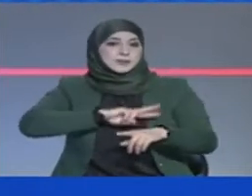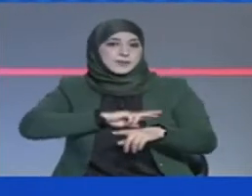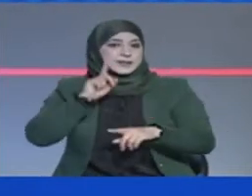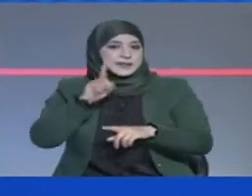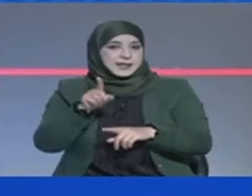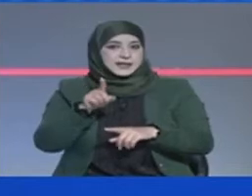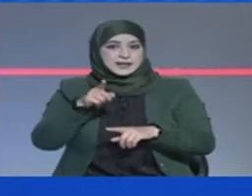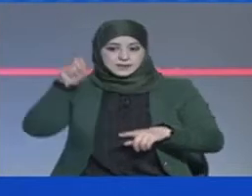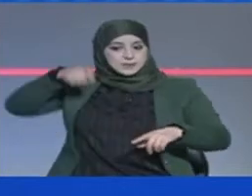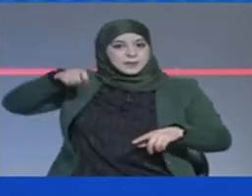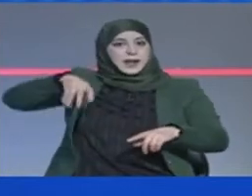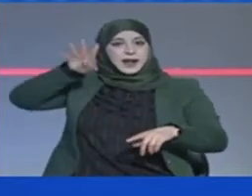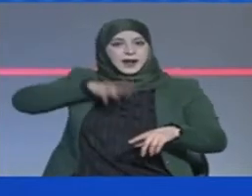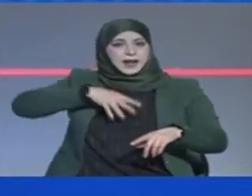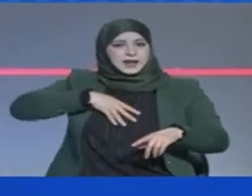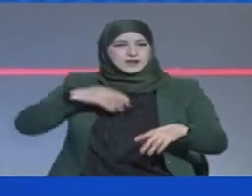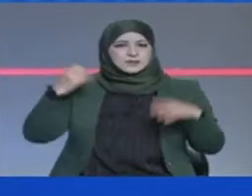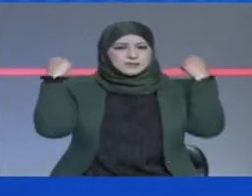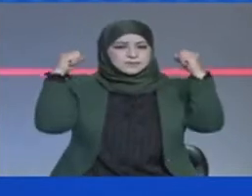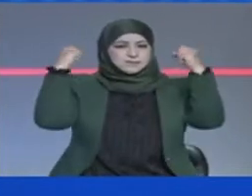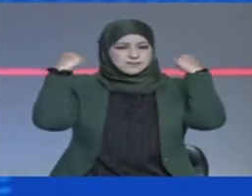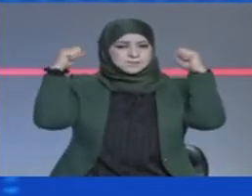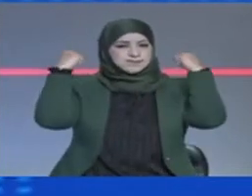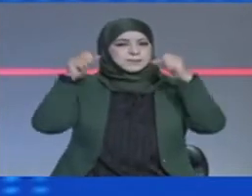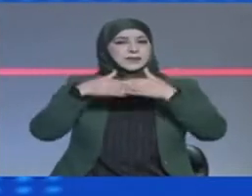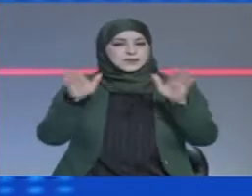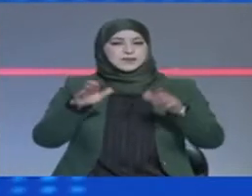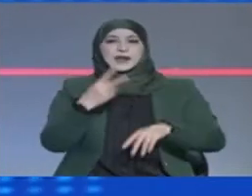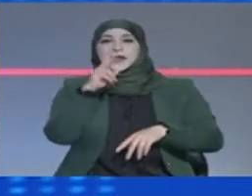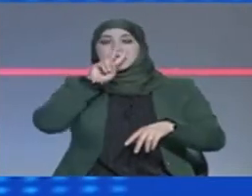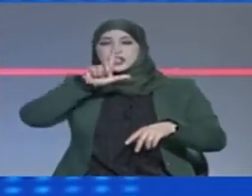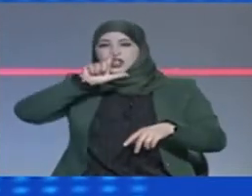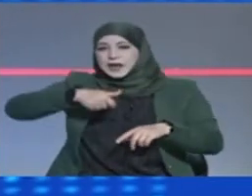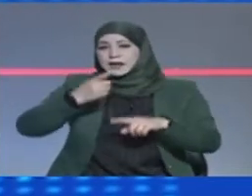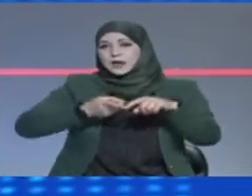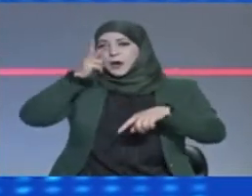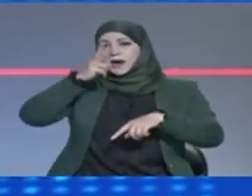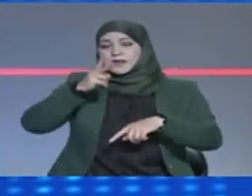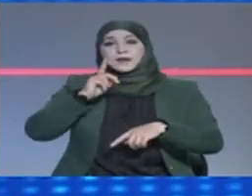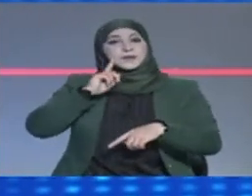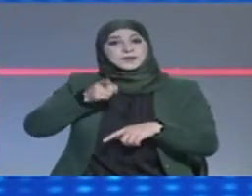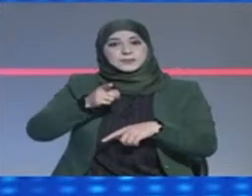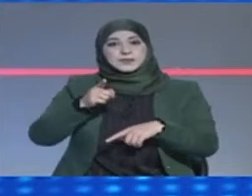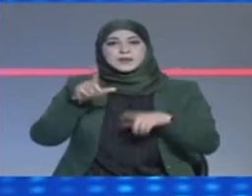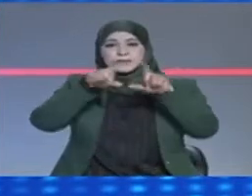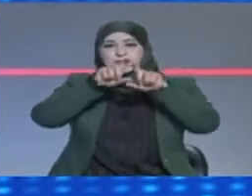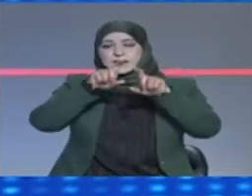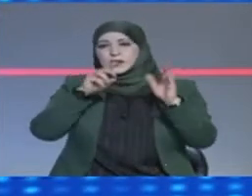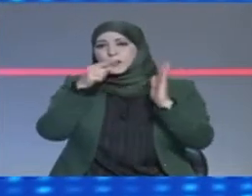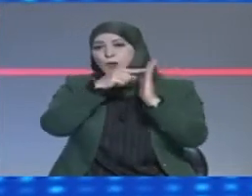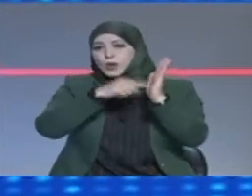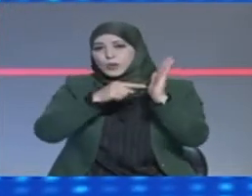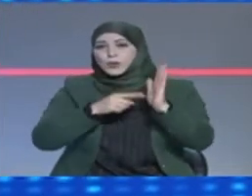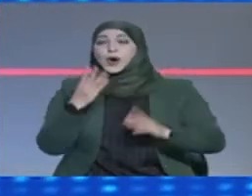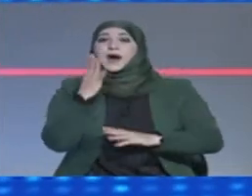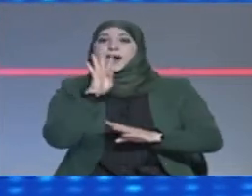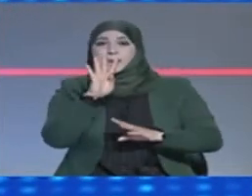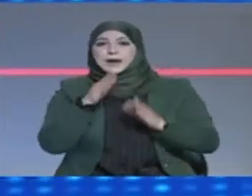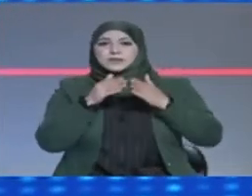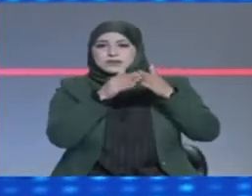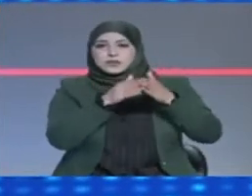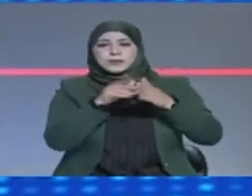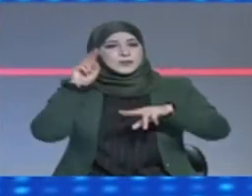القضاة كانوا نفذوا إضرابا مفتوحا مطولا دام شهر يزيد رفعوا خلاله أربعة مطالب على رأسها